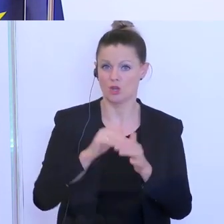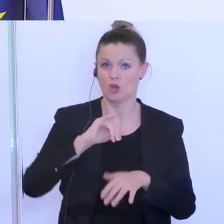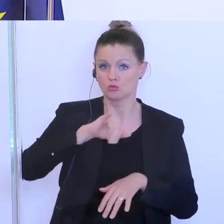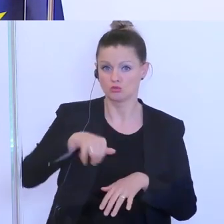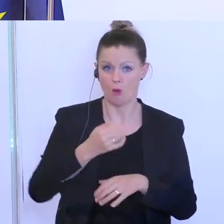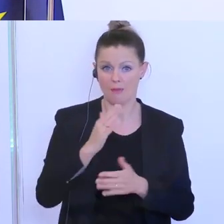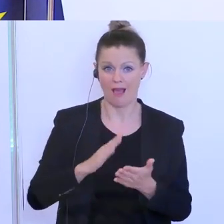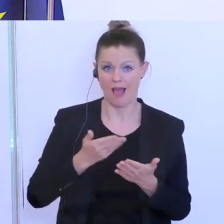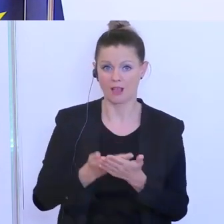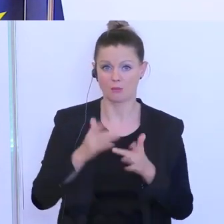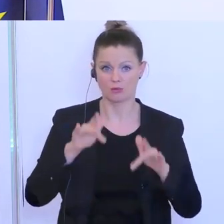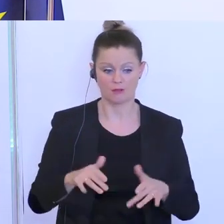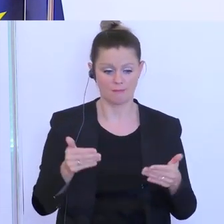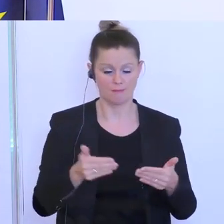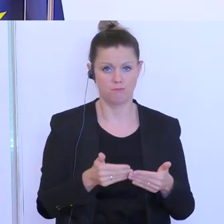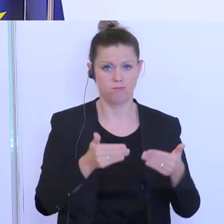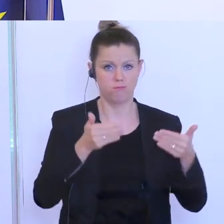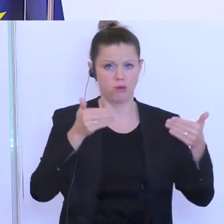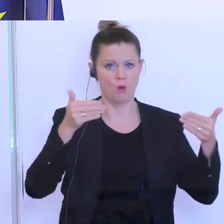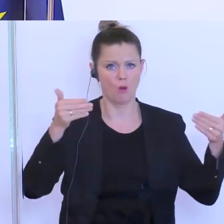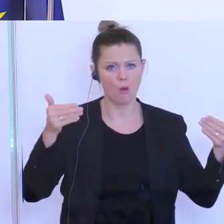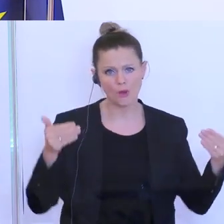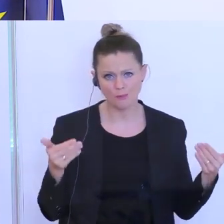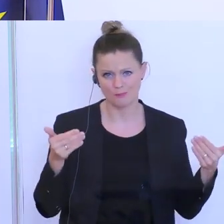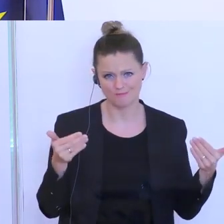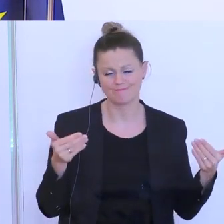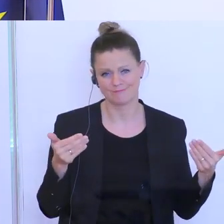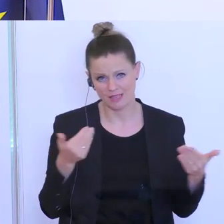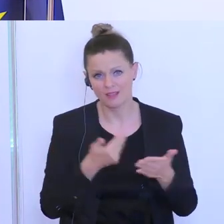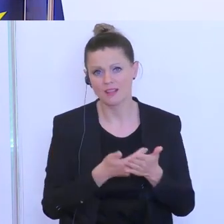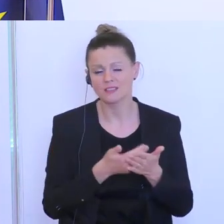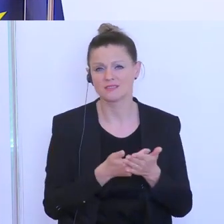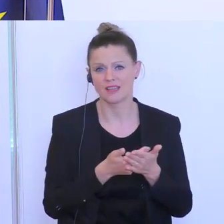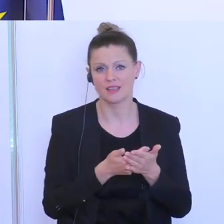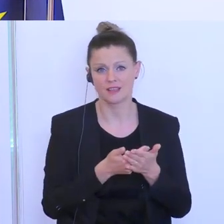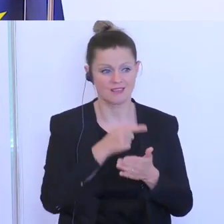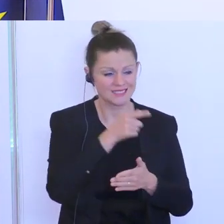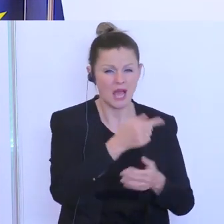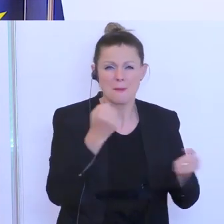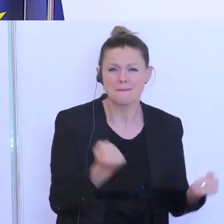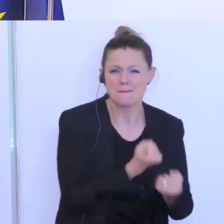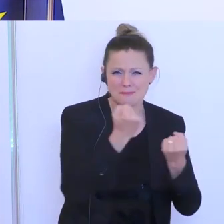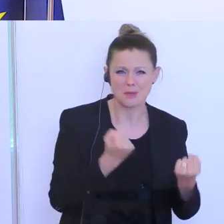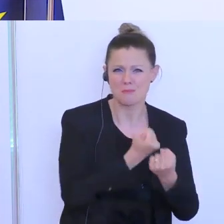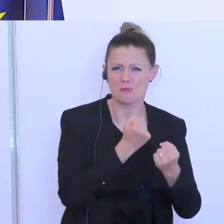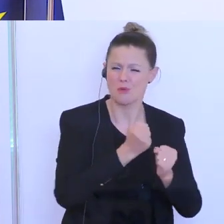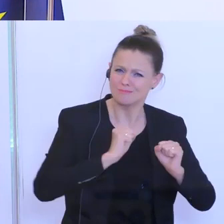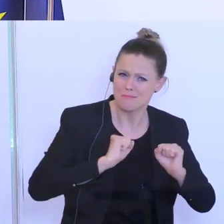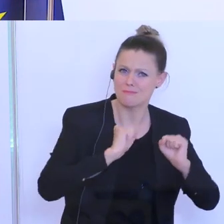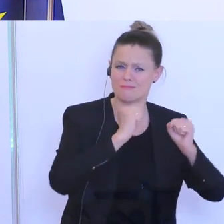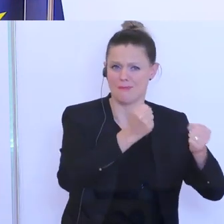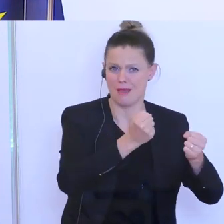Moment gibt, das natürlich ein sehr großes Missverhältnis ist. Daher, wenn die sich bestmöglich bemühen und alles tun,